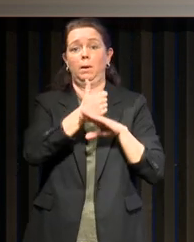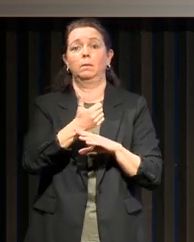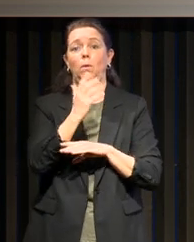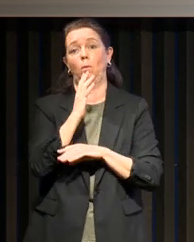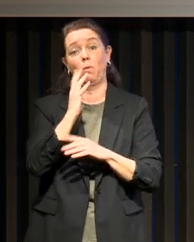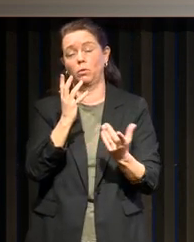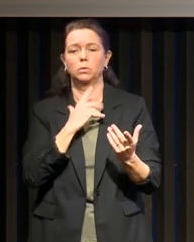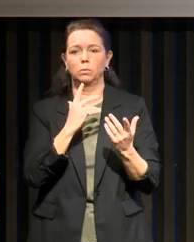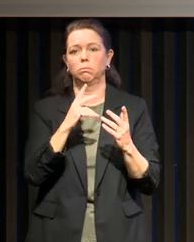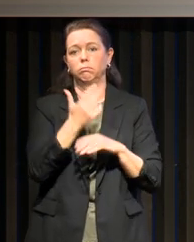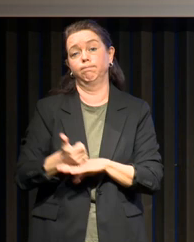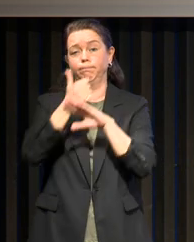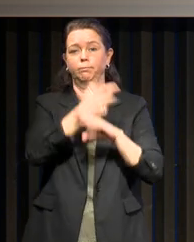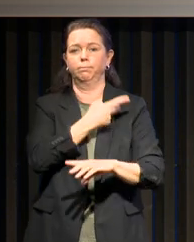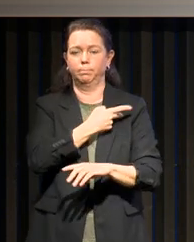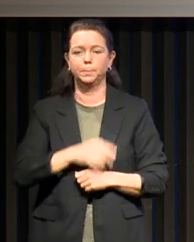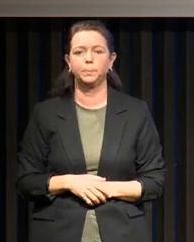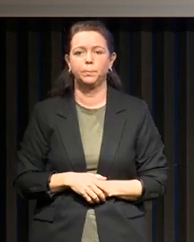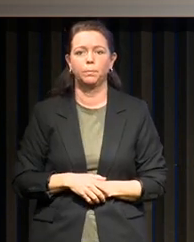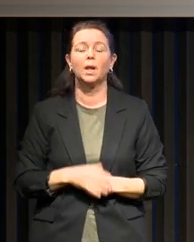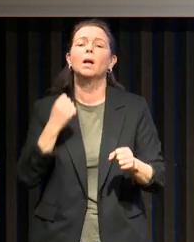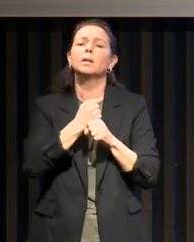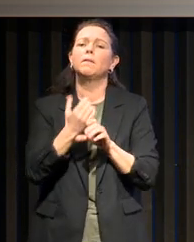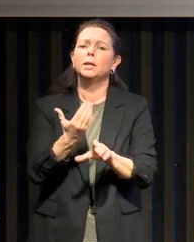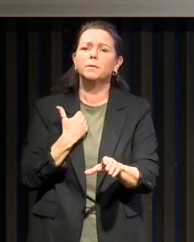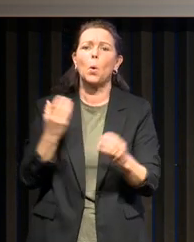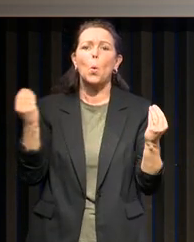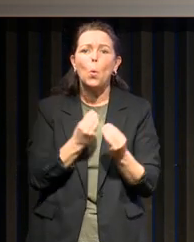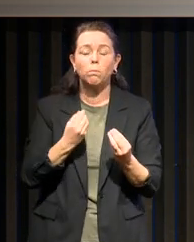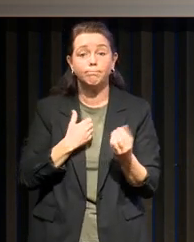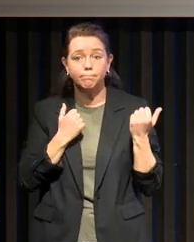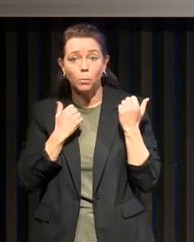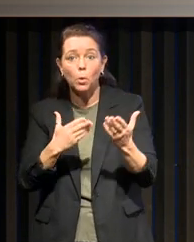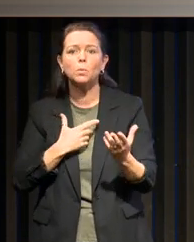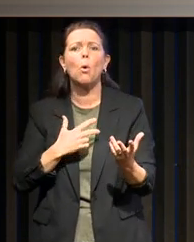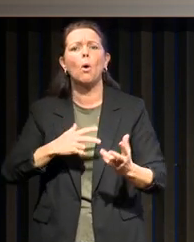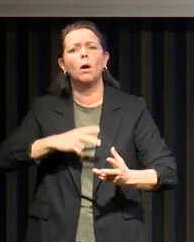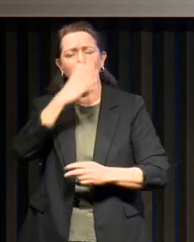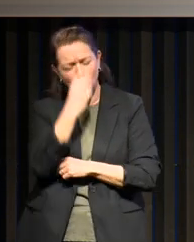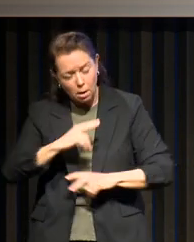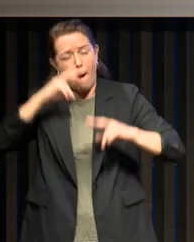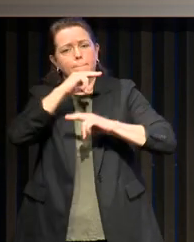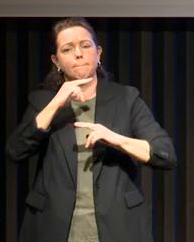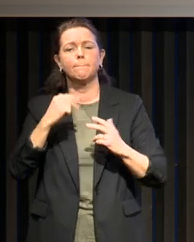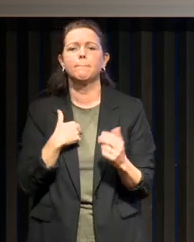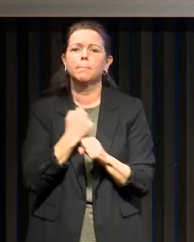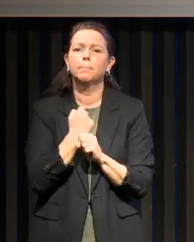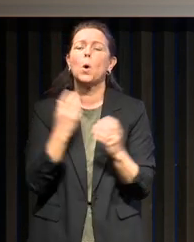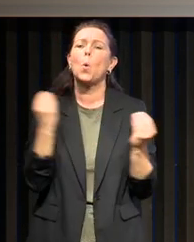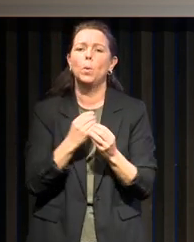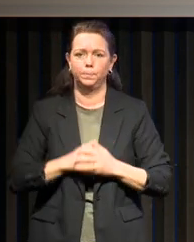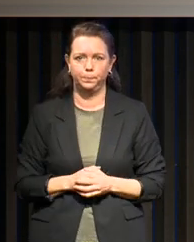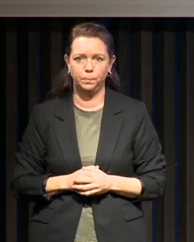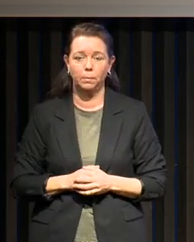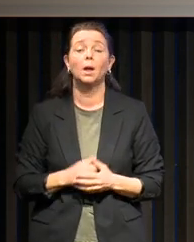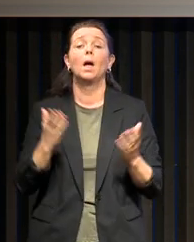où on travaille ? Avant de voir le thème des apnées du sommeil, vous propose de voir d'où je vous parle. En fait je vous parle du 13e étage